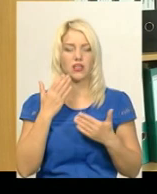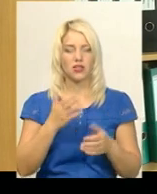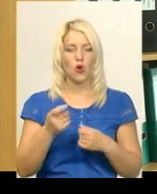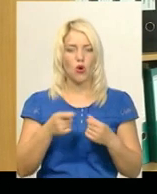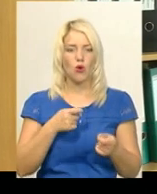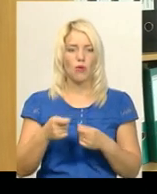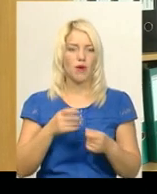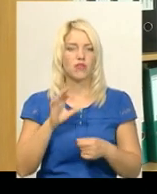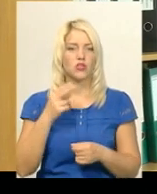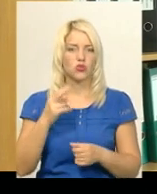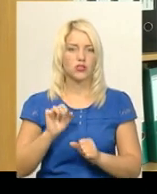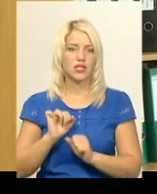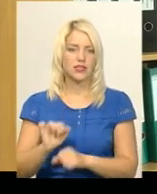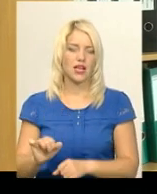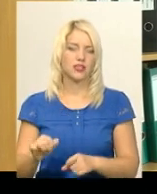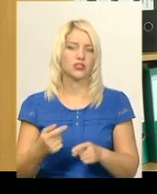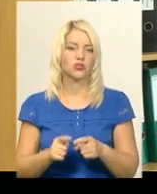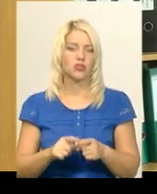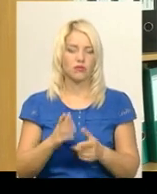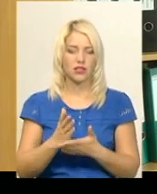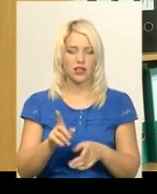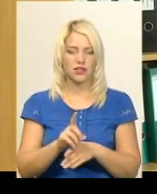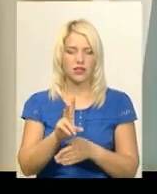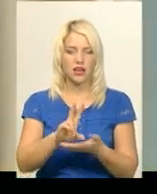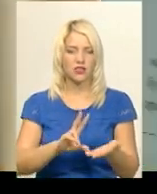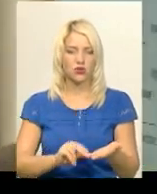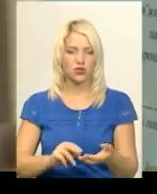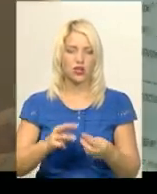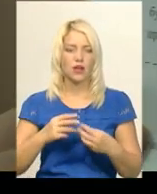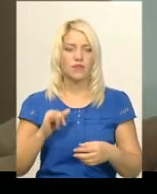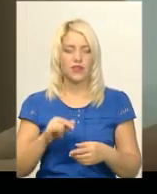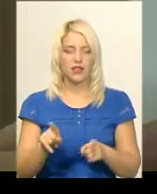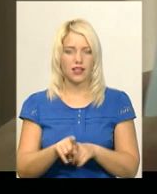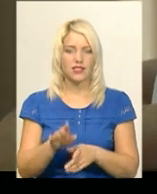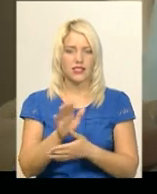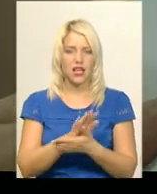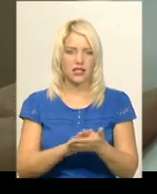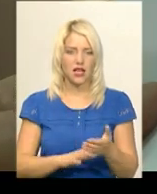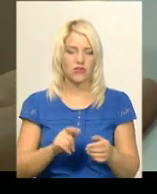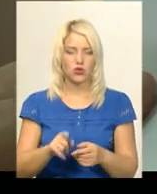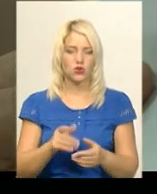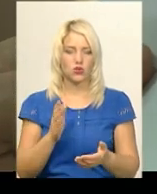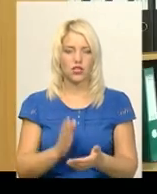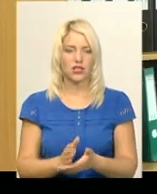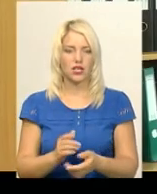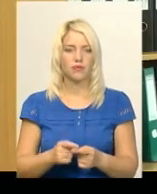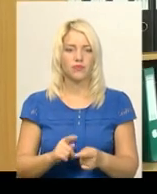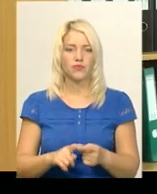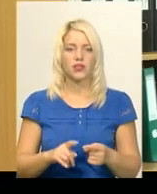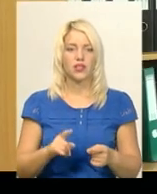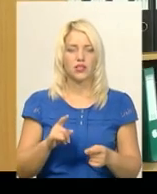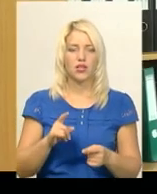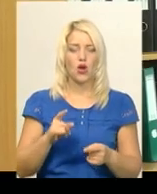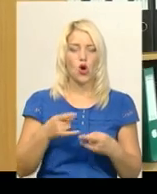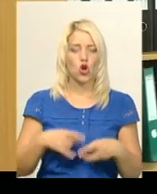захисту населення. От хочу, такий є зразочок на Мінсоцполітики, таке заяви. Фактично тут і задійні ім, родом, родом в